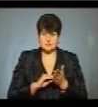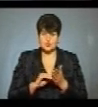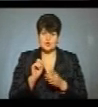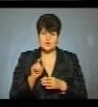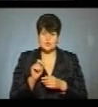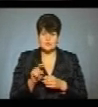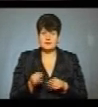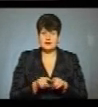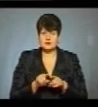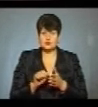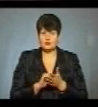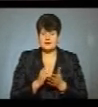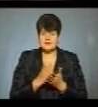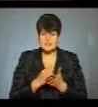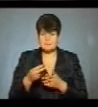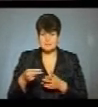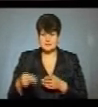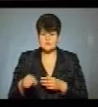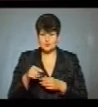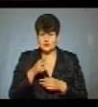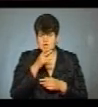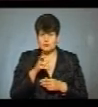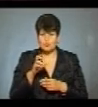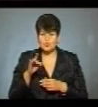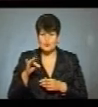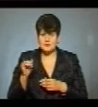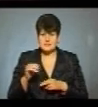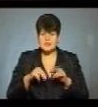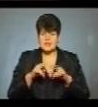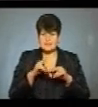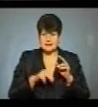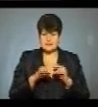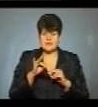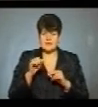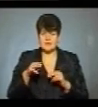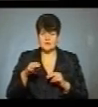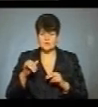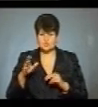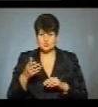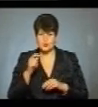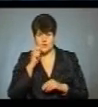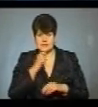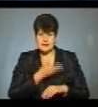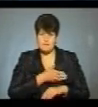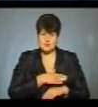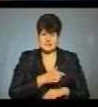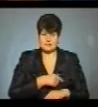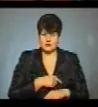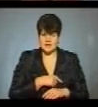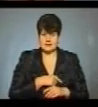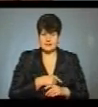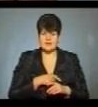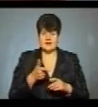золотом. Також на документі є підписи тогочасного бургомістра, архітектора, ратуші українських і польських депутатів. Грамота була